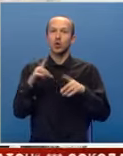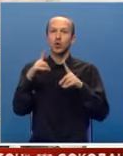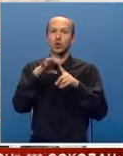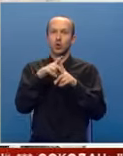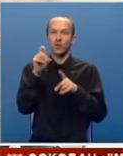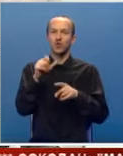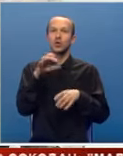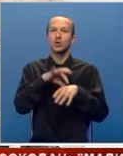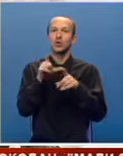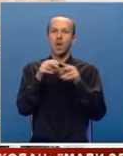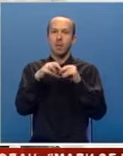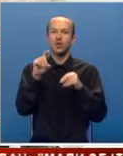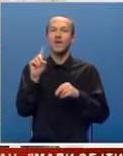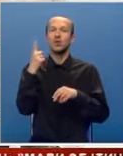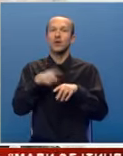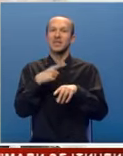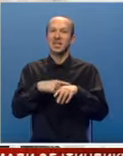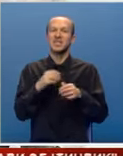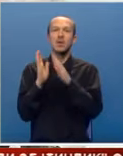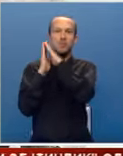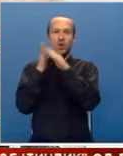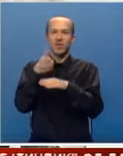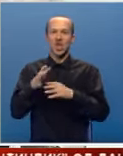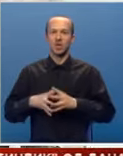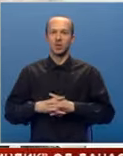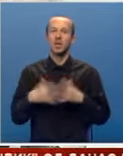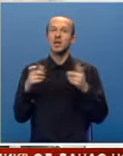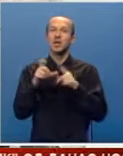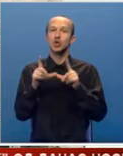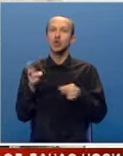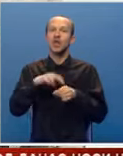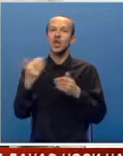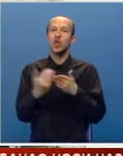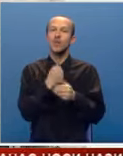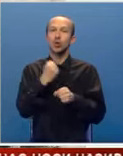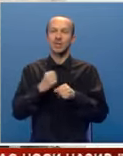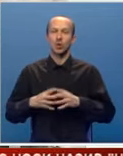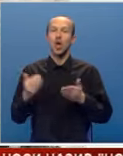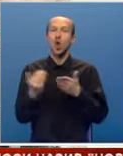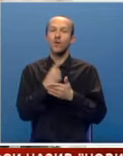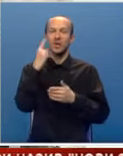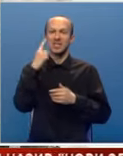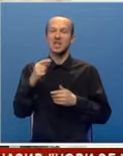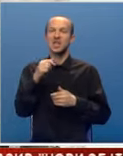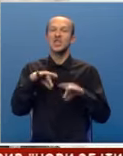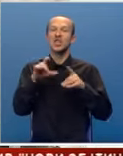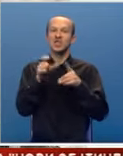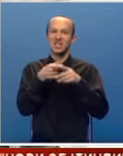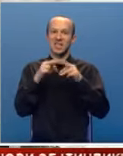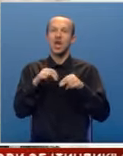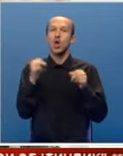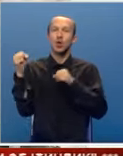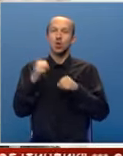Todorović, dr. Dabić, gdje su više mjeseci boravili, gdje su uveli nove procedure, novo oznanje iz Švajcarske